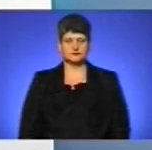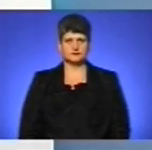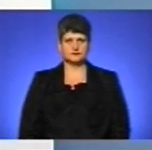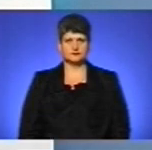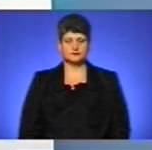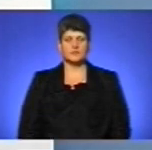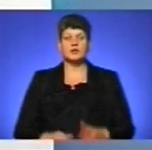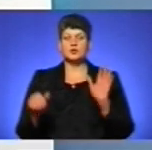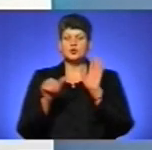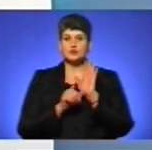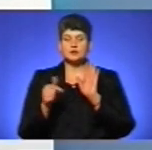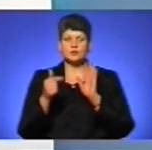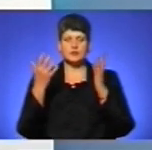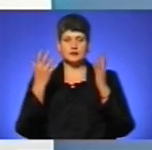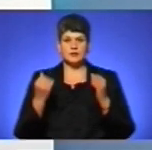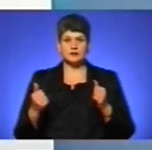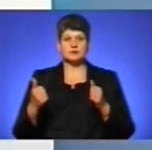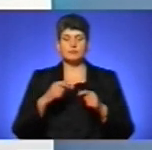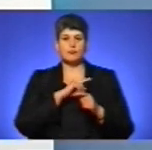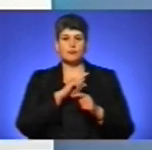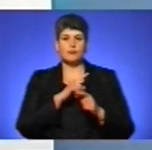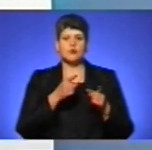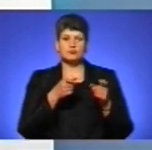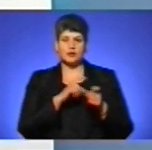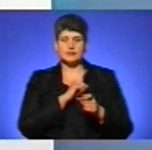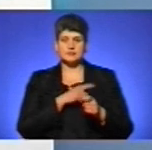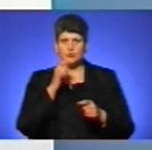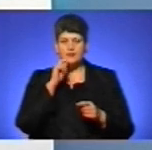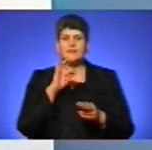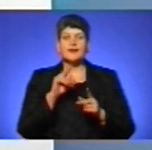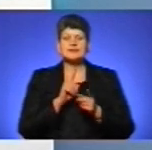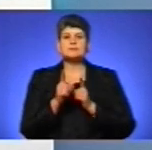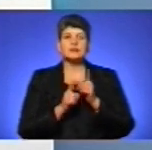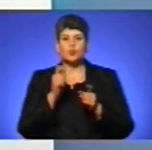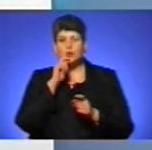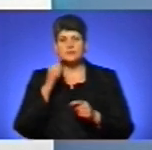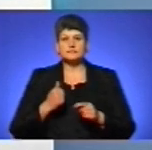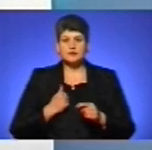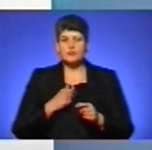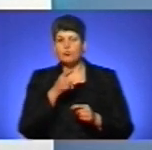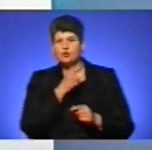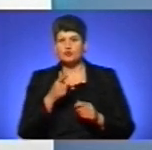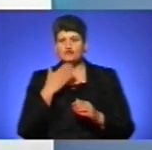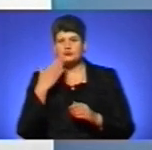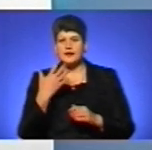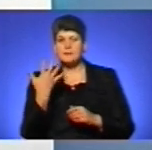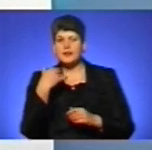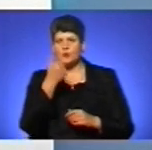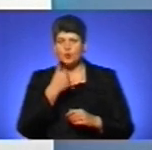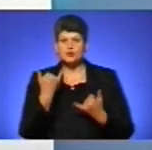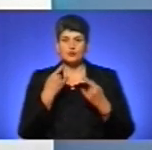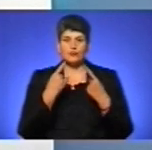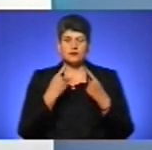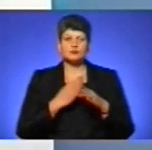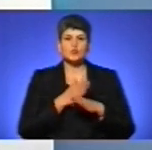6 грудня – День Збройних Сил України. Як змінилося українське військо впродовж останніх п'яти років, говоритимемо сьогодні разом із